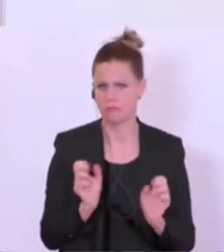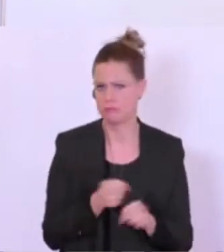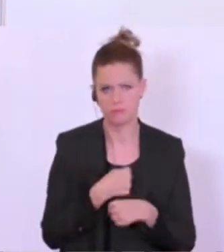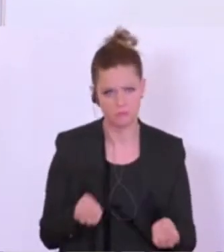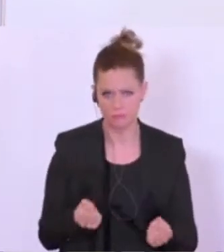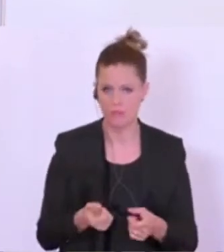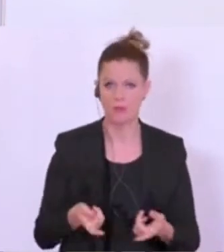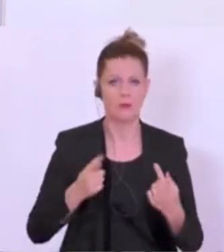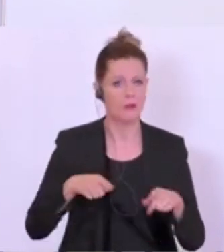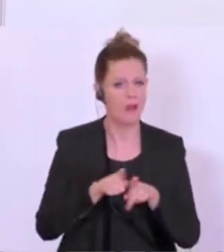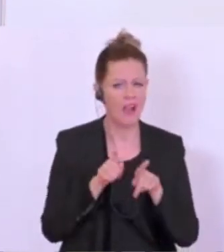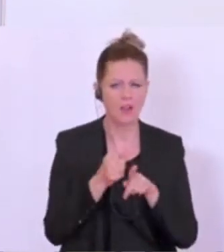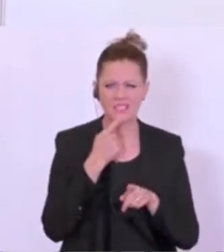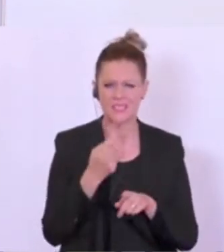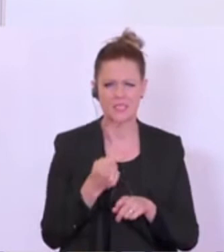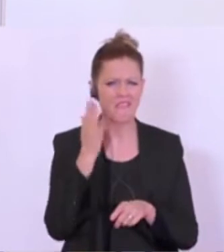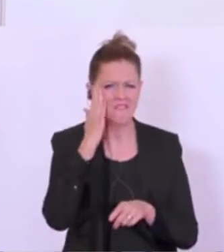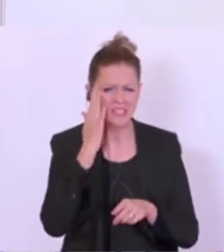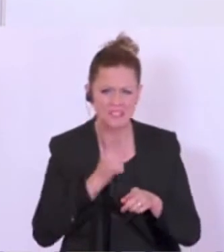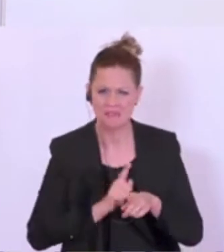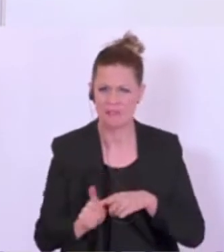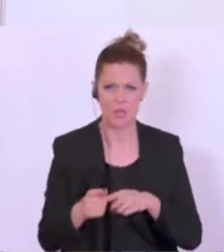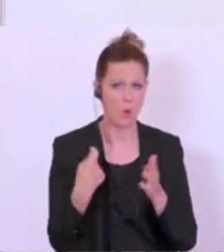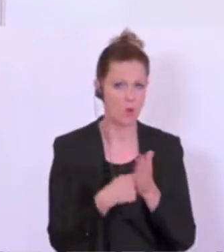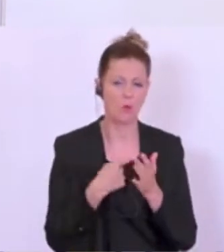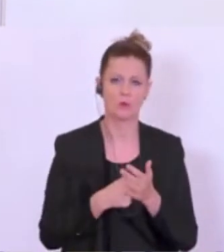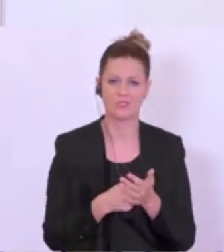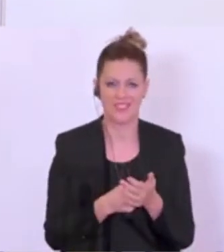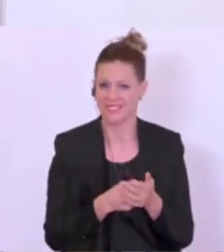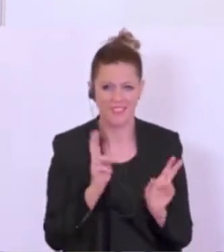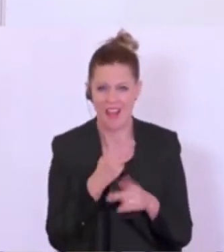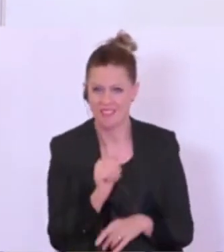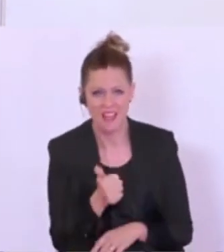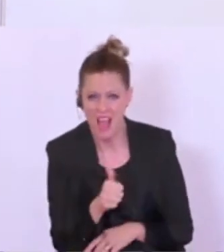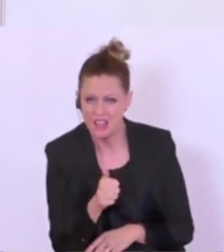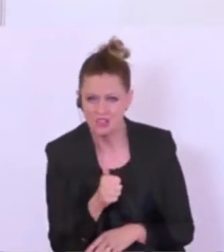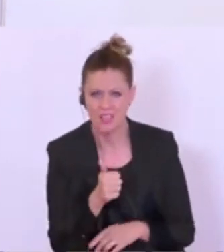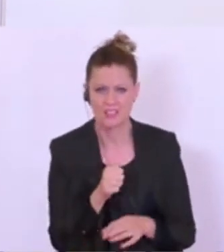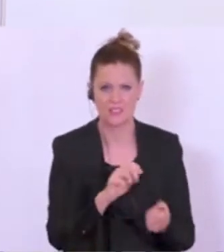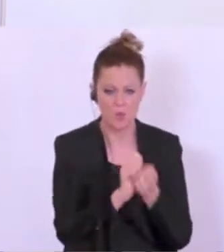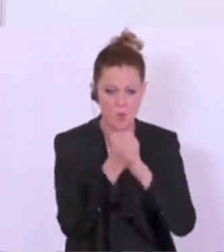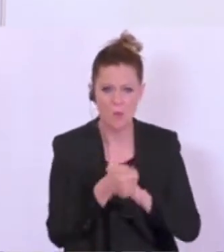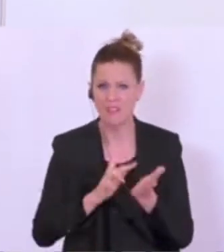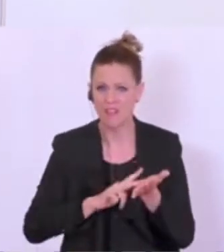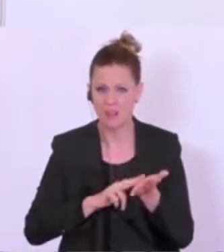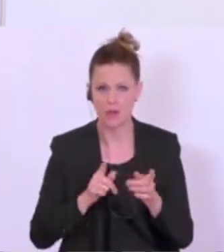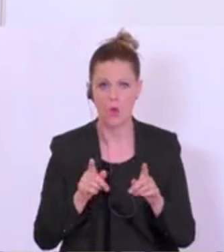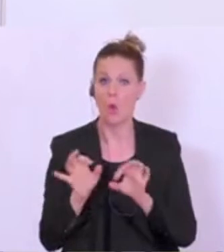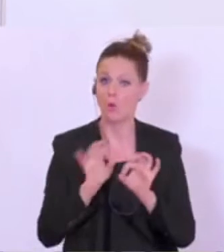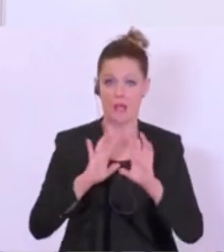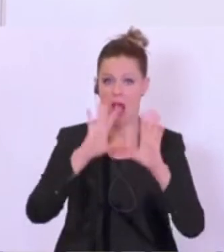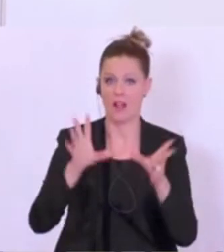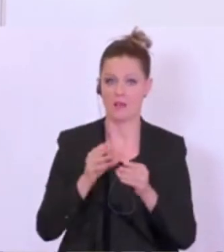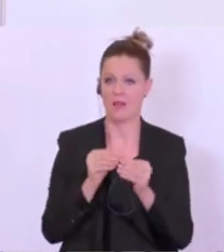es fehlen das Wissen, die Kosten sind unabsehbar einer Digitalisierung oder es fehlt die Akzeptanz